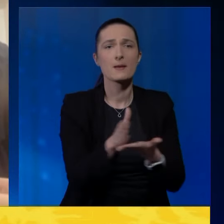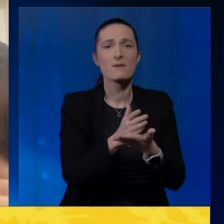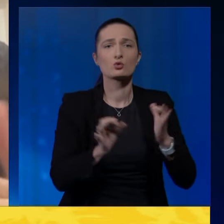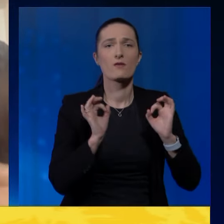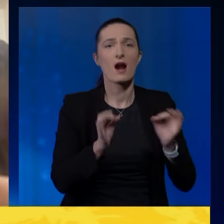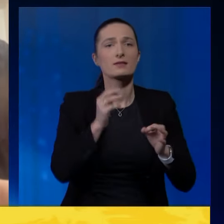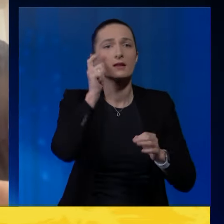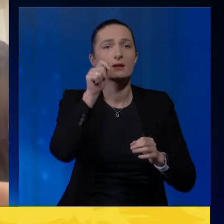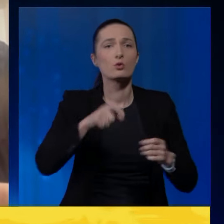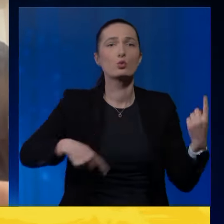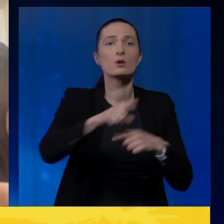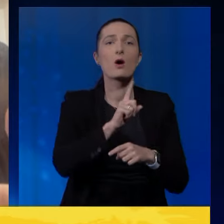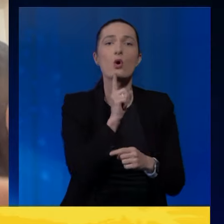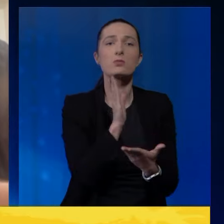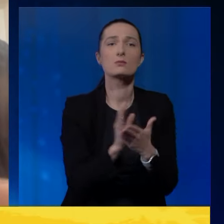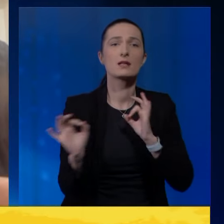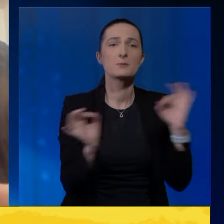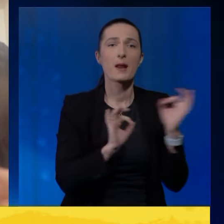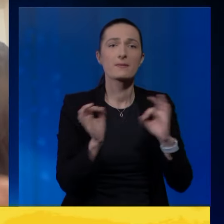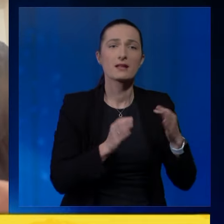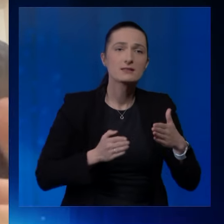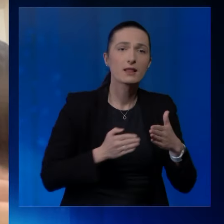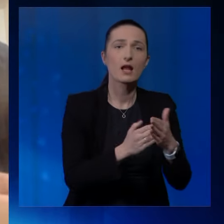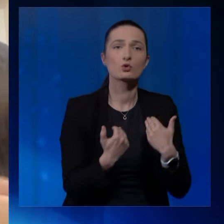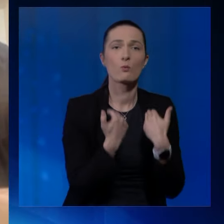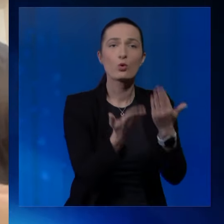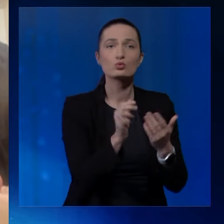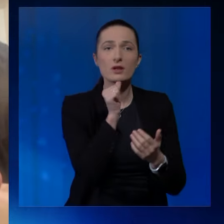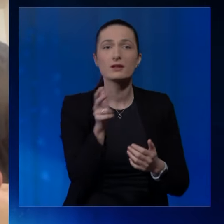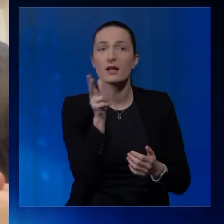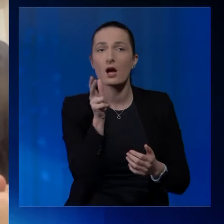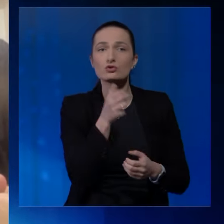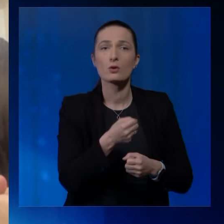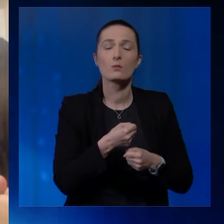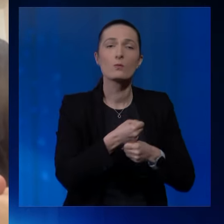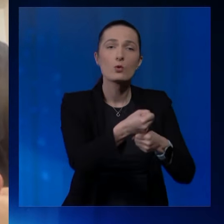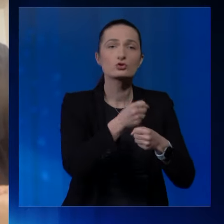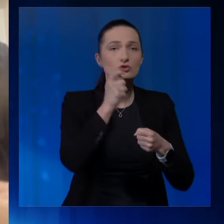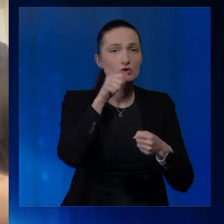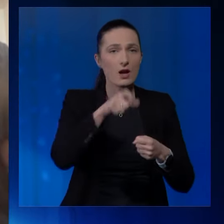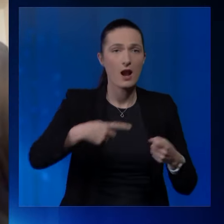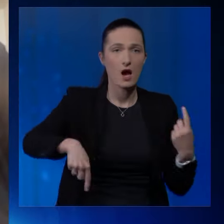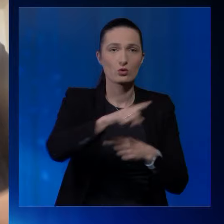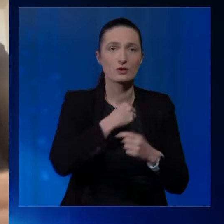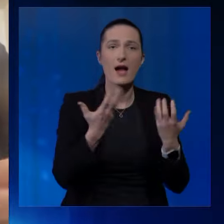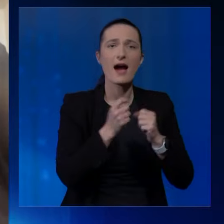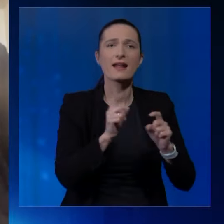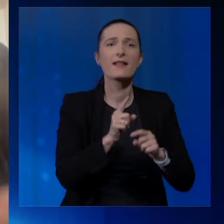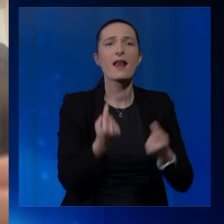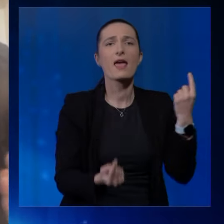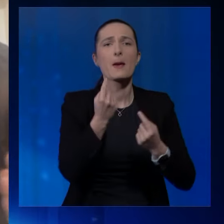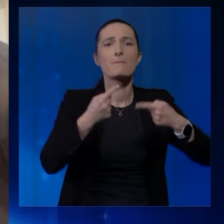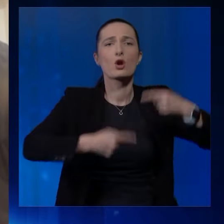ljudima koji bili spremni da se direktno ponude i traže mjesto da podršku naroda, nego da ga neke političke